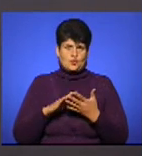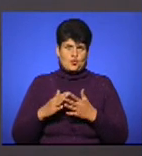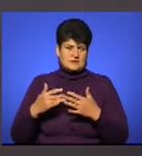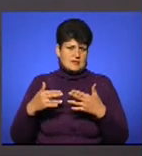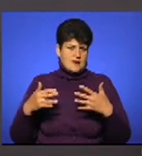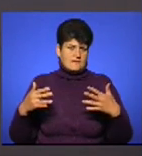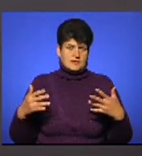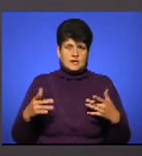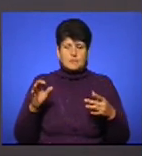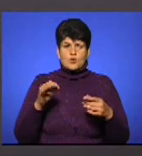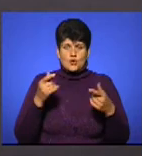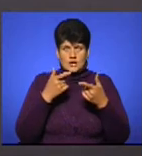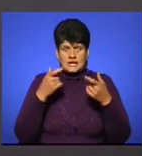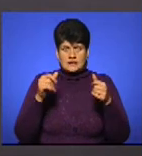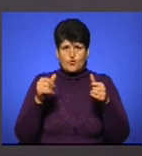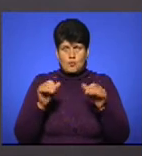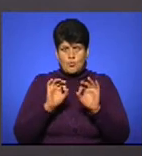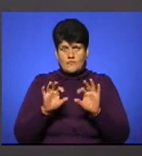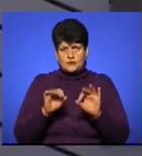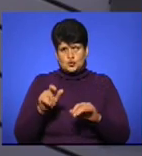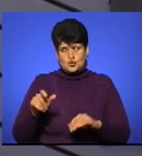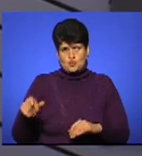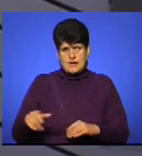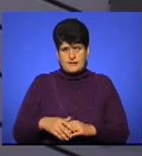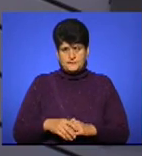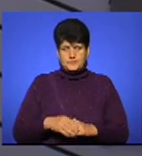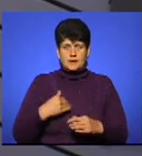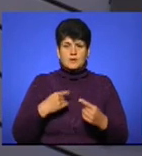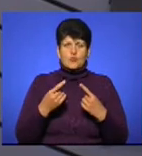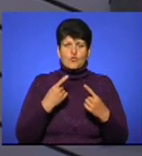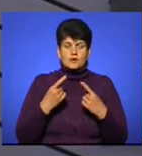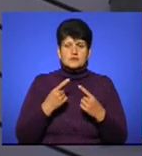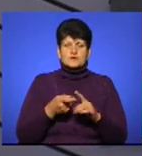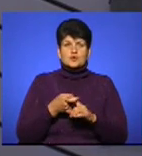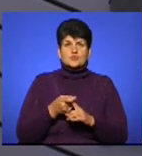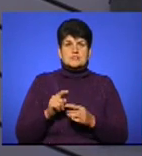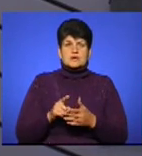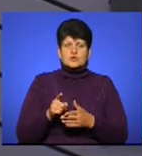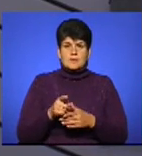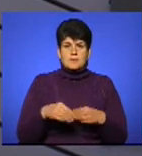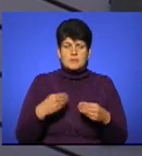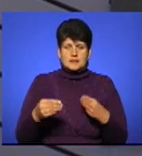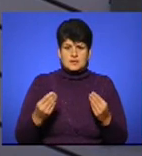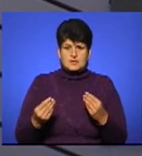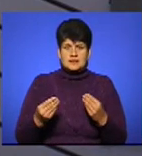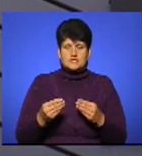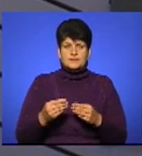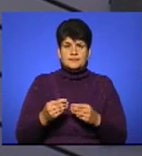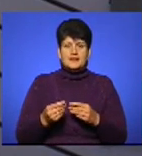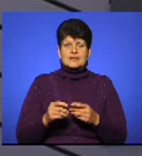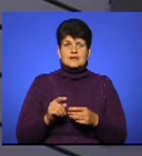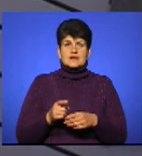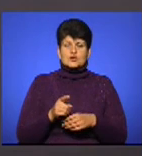від поінформованості, власне, людей. От ми говоримо, що через гризунів багато передається, саме через ці тварини. Гризуни є джерелом, а